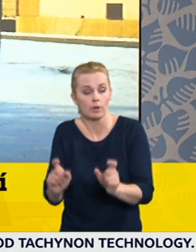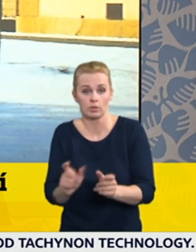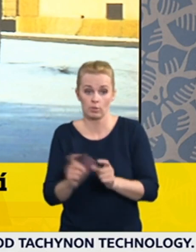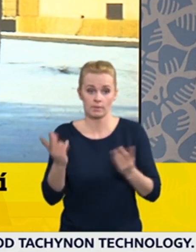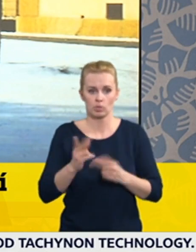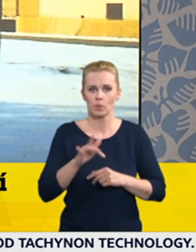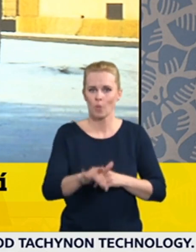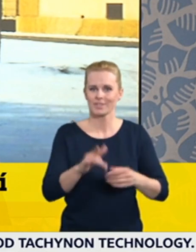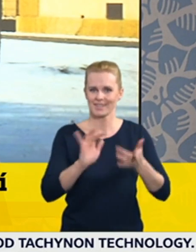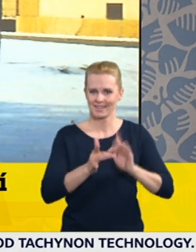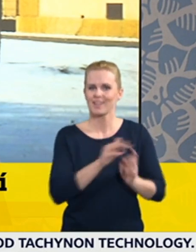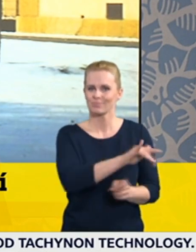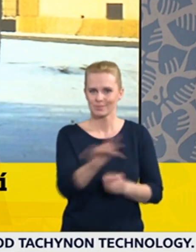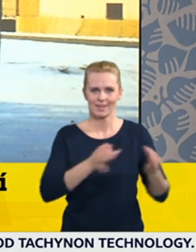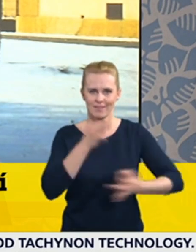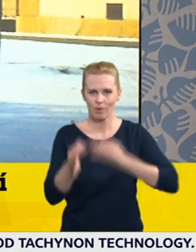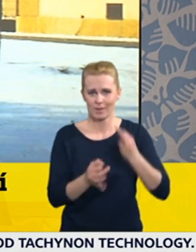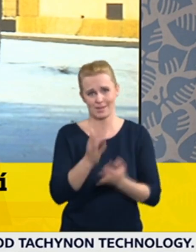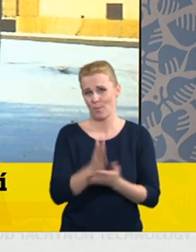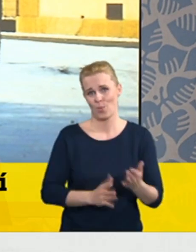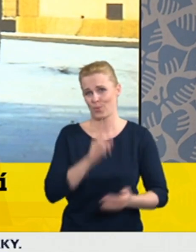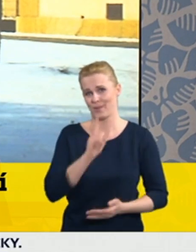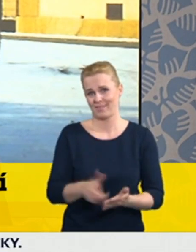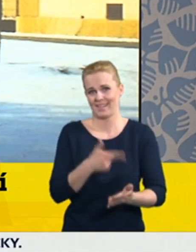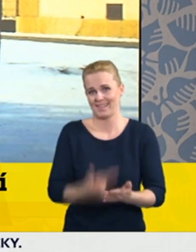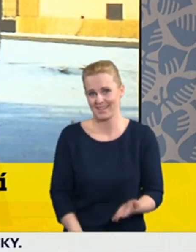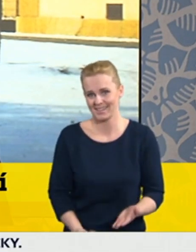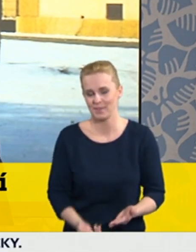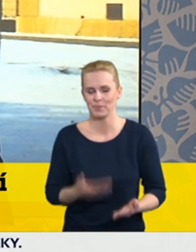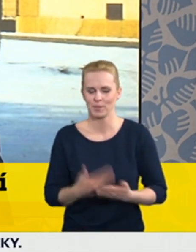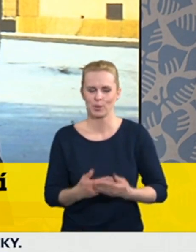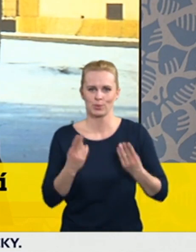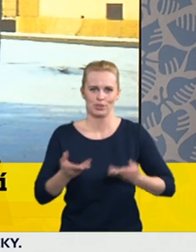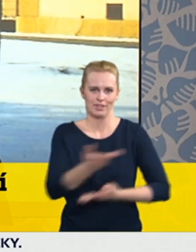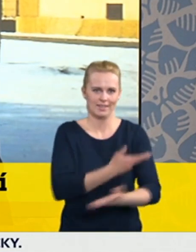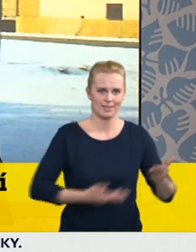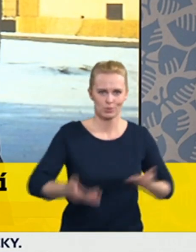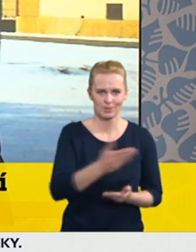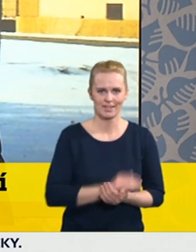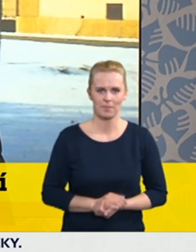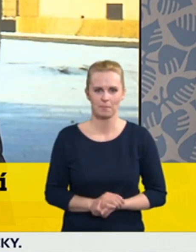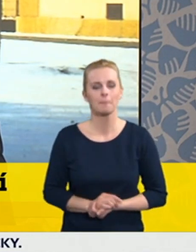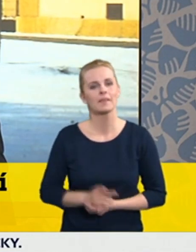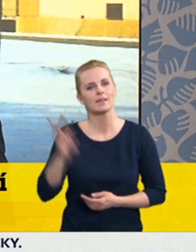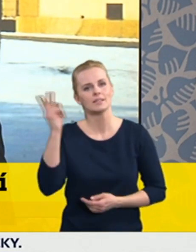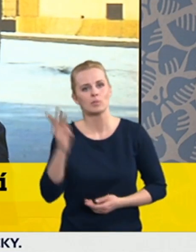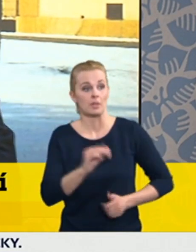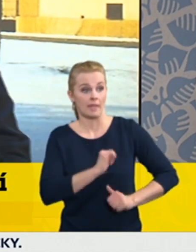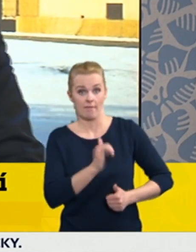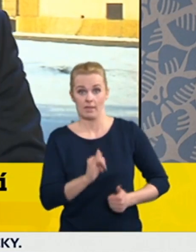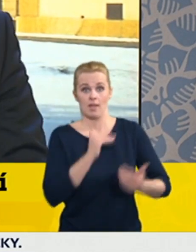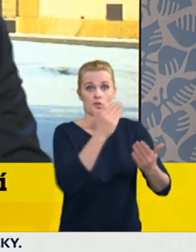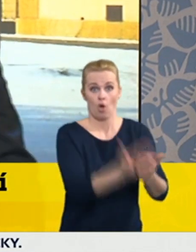pravda, ale když to tam je, tak to bylo předmětem diskuze, nicméně nebylo to předmětem žádného z návrhů, který byl předložen v hlasování.